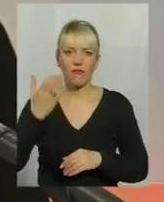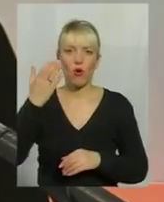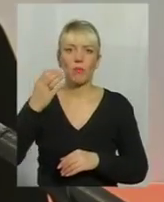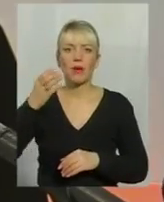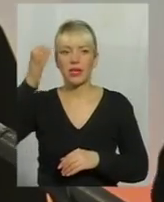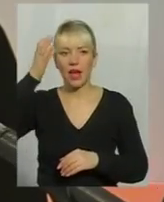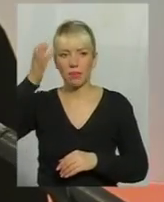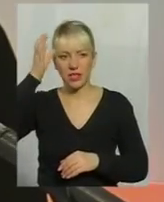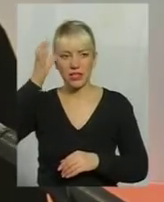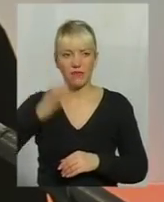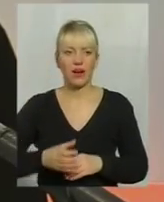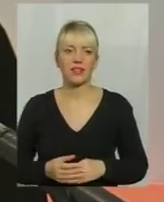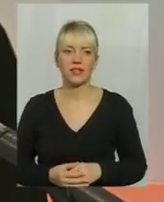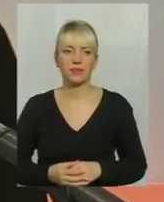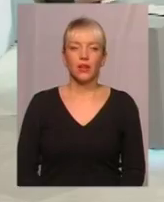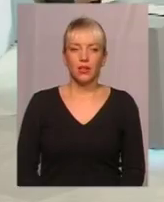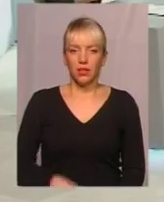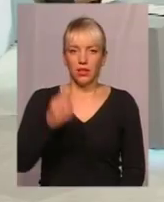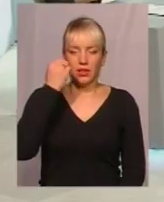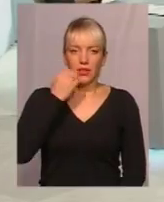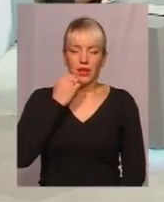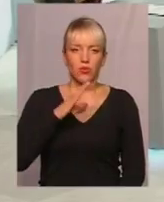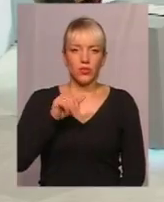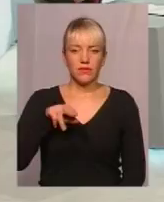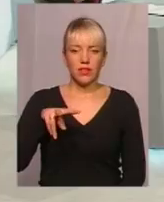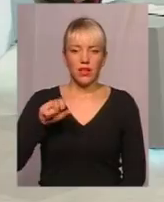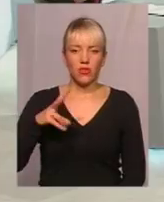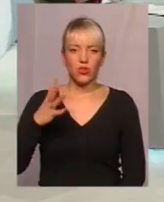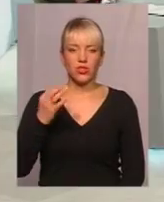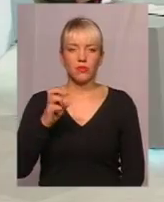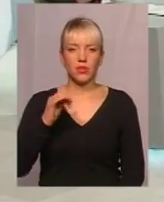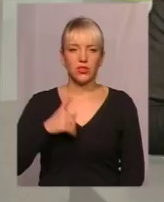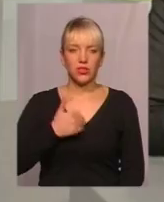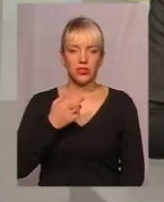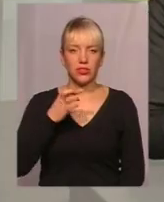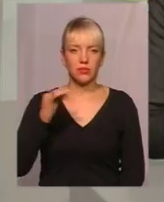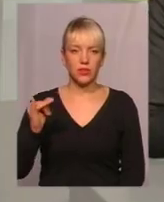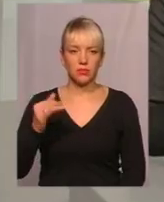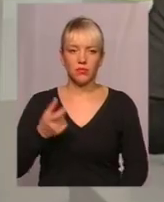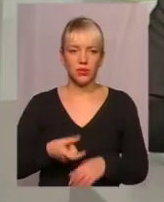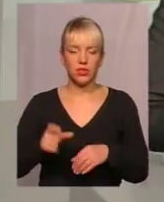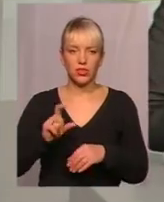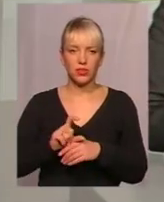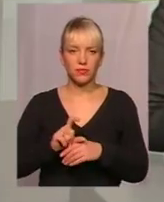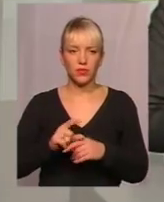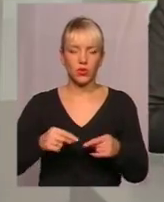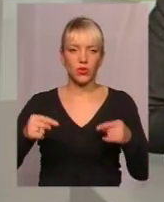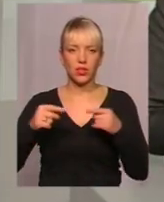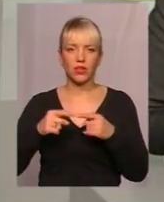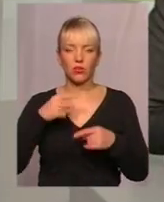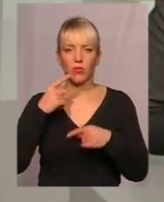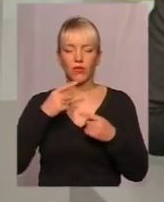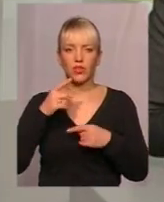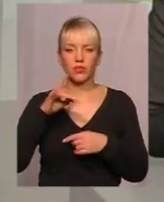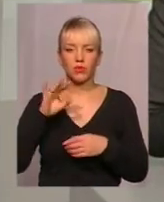о спеціалізації, скажімо так. А ще хотілося би дуже більш конкретно поговорити